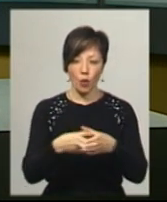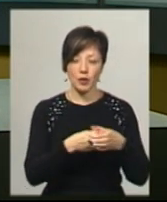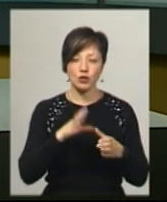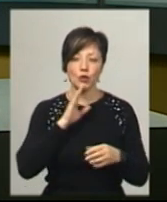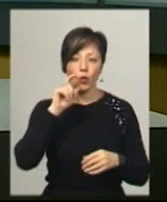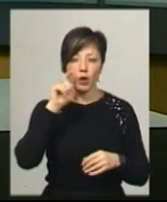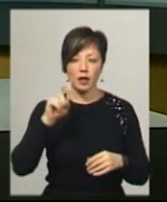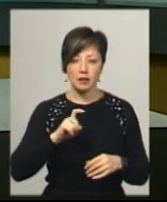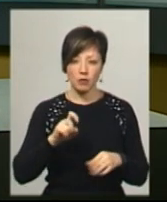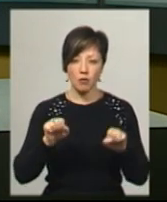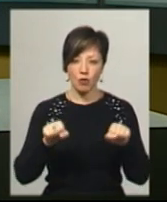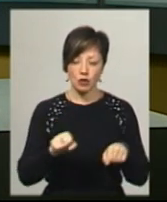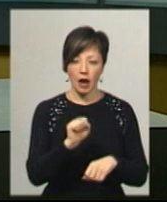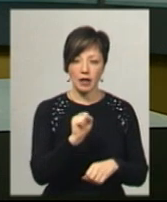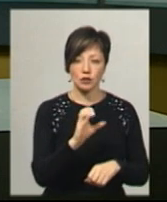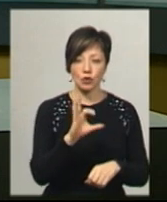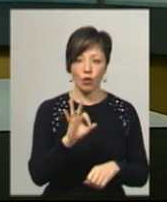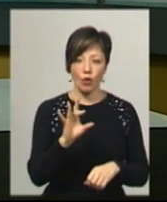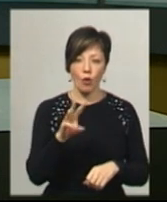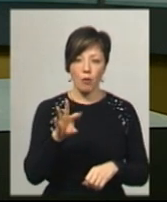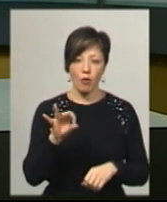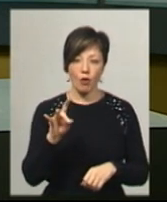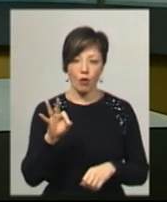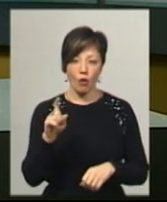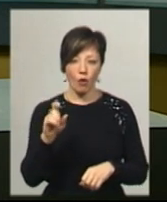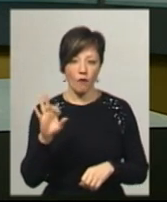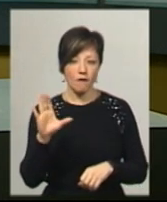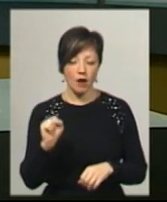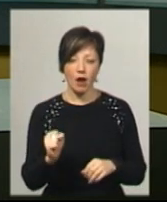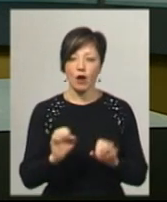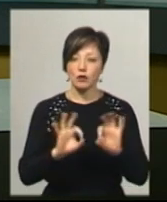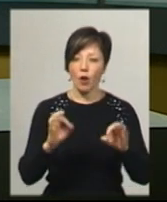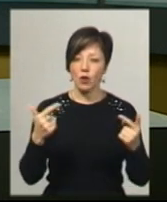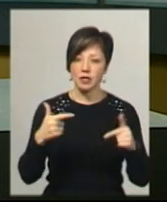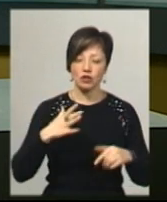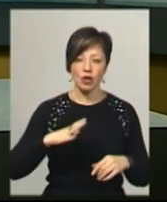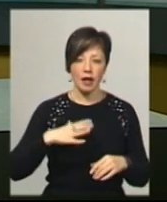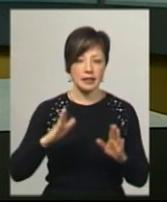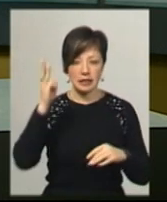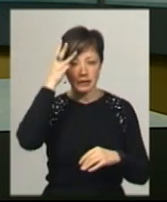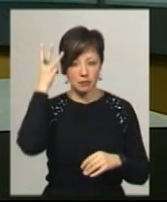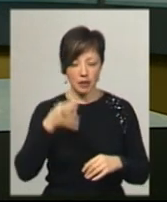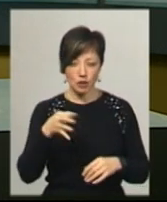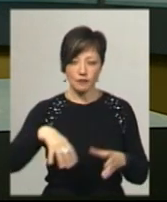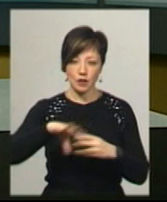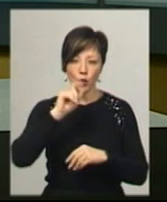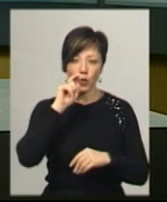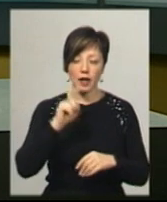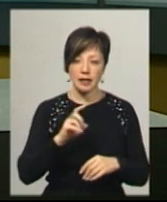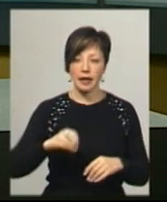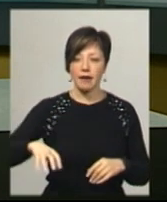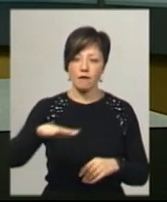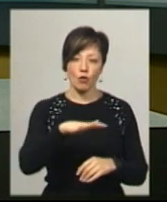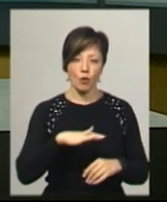«Жінок. Українок. МОЖУ» Аліна Скоморохова, яка розповіла, гостей чекали не тільки з Хмельниччини, а й з України та країн